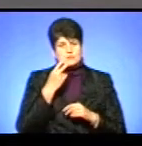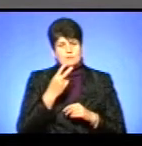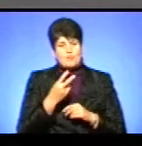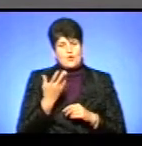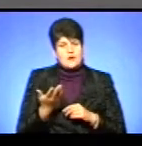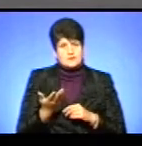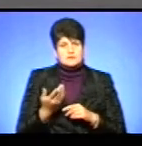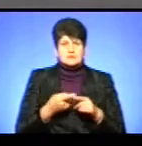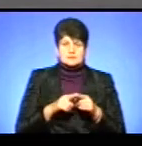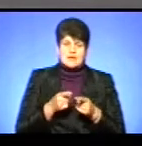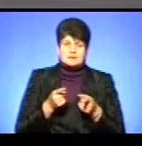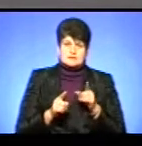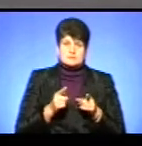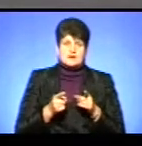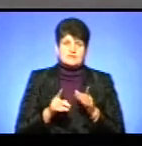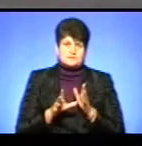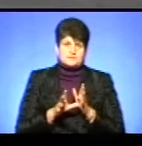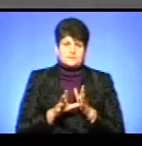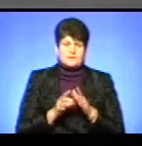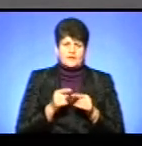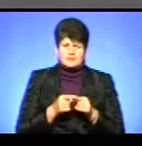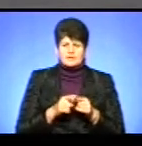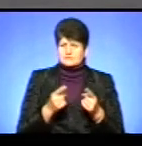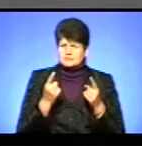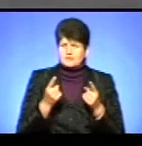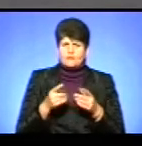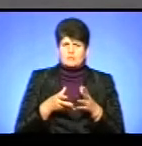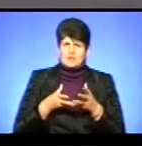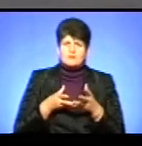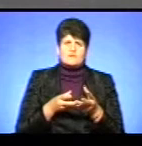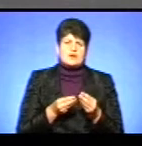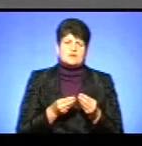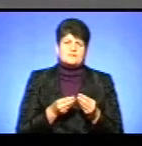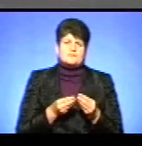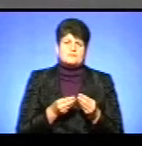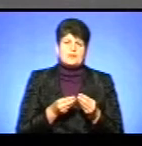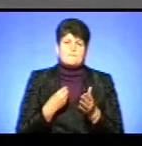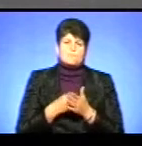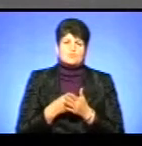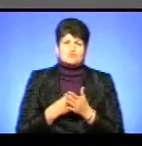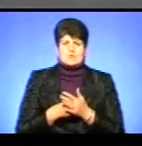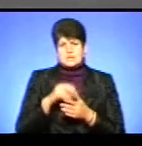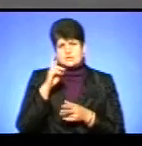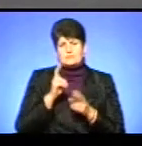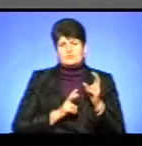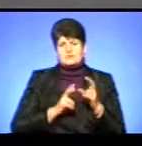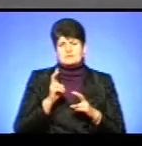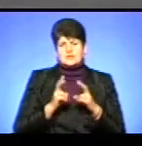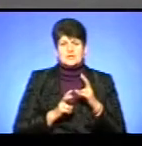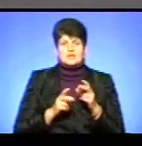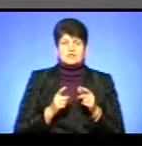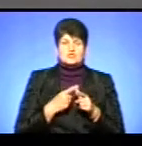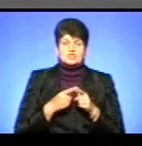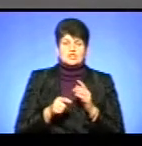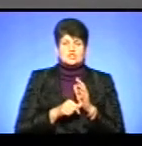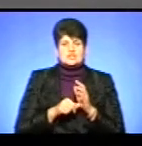насправді електроенергія так суттєво впливає на бюджет комунального підприємства? І чи 6,20